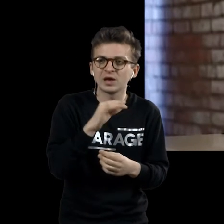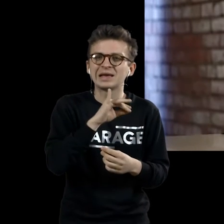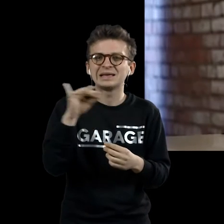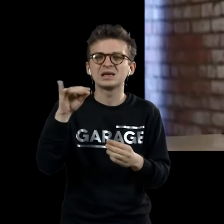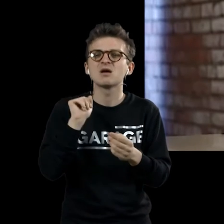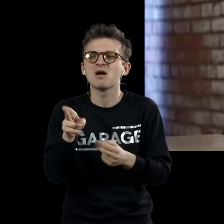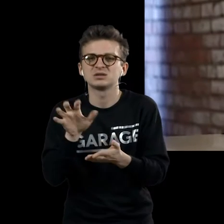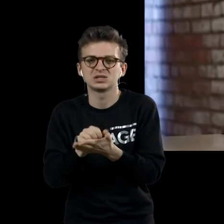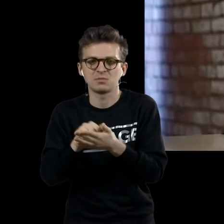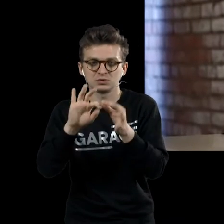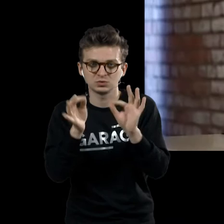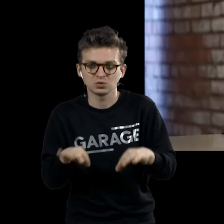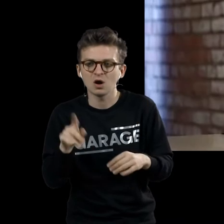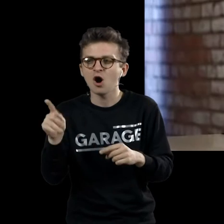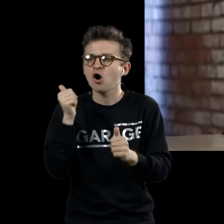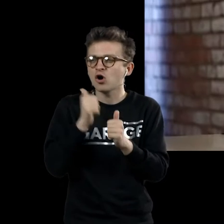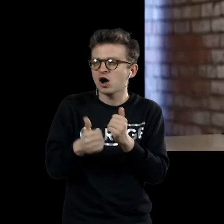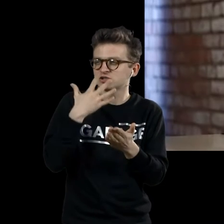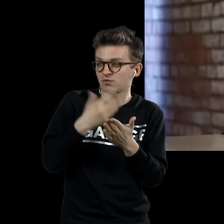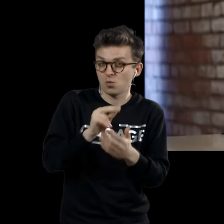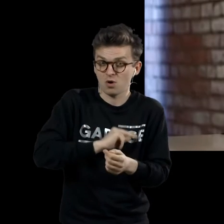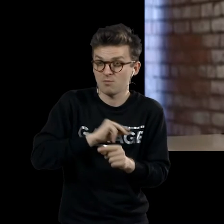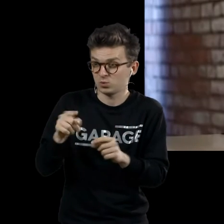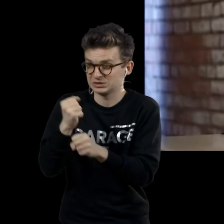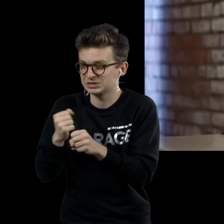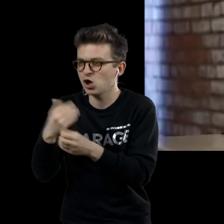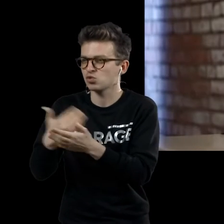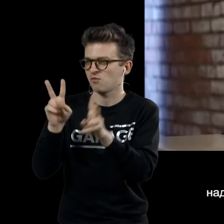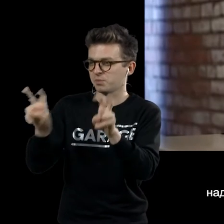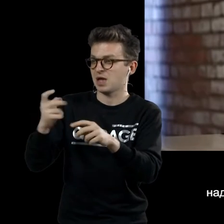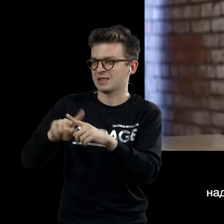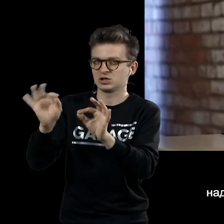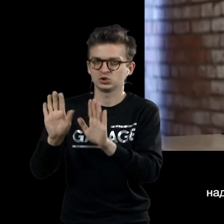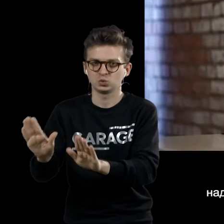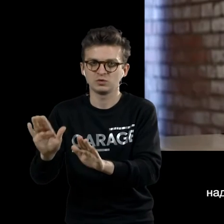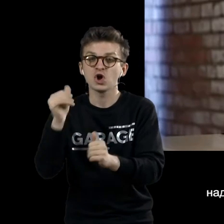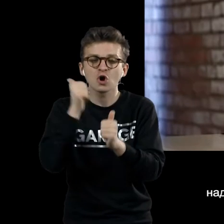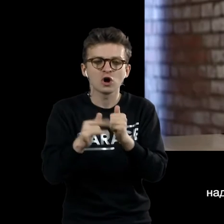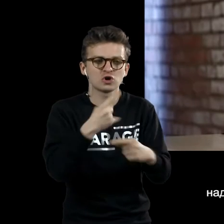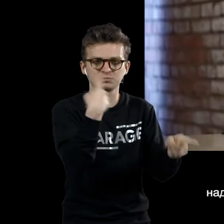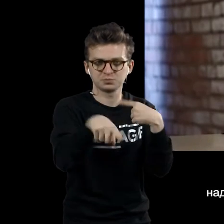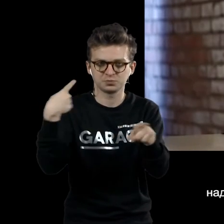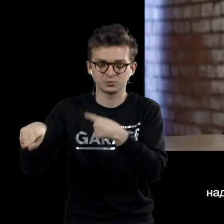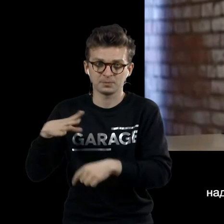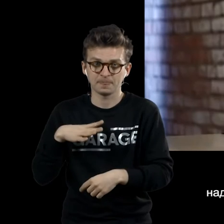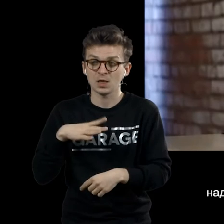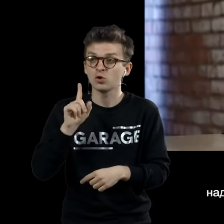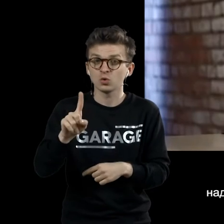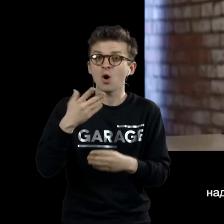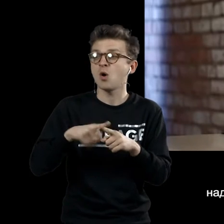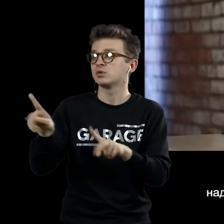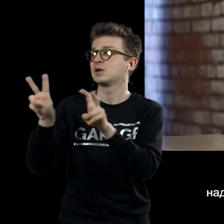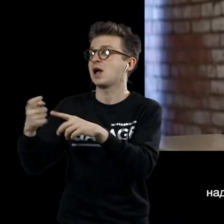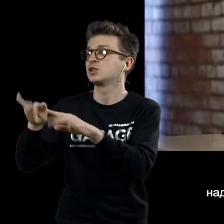искусством, который каждым своим произведениям дает новое определение того, что такое искусство. Но для того, чтобы его определения работали,